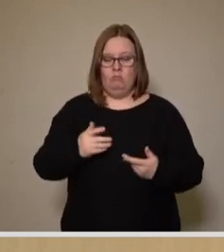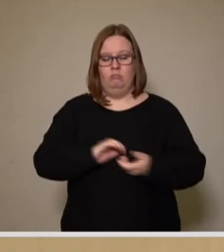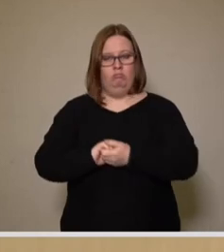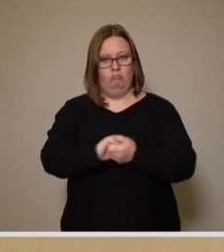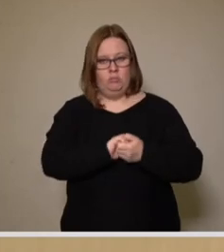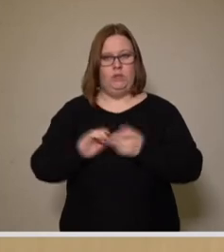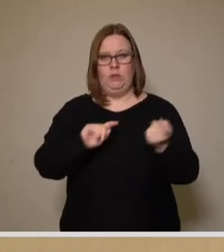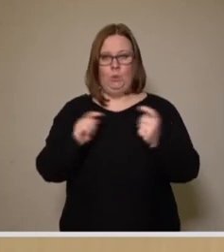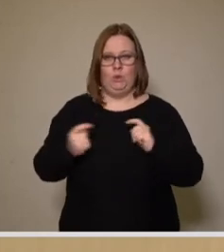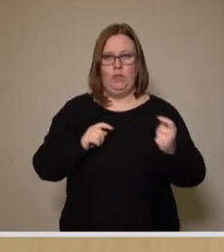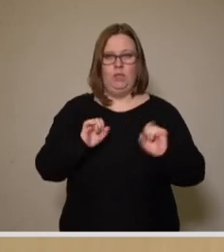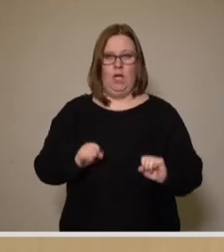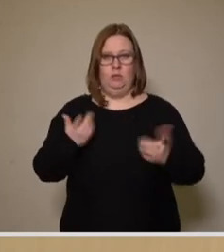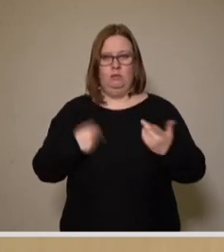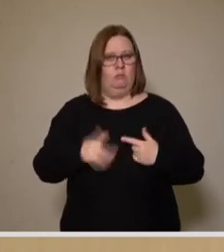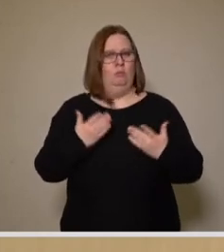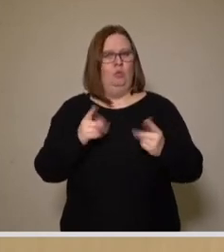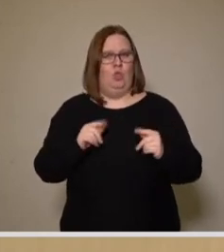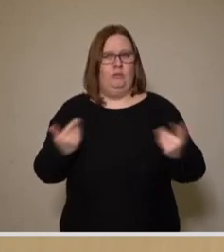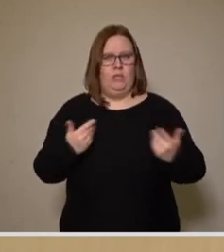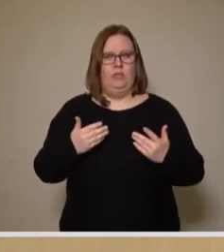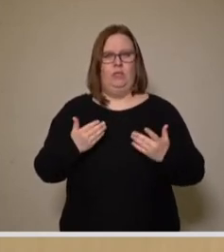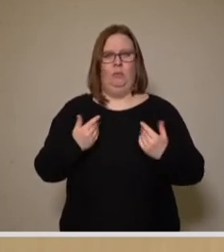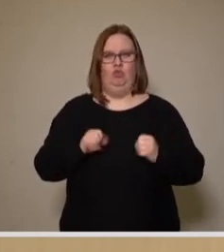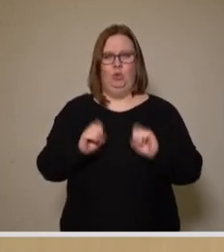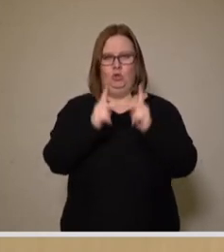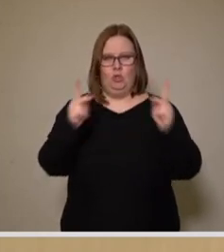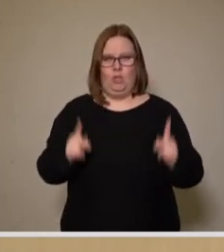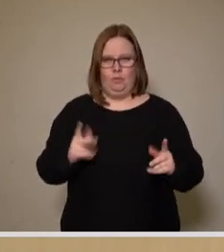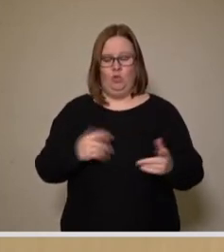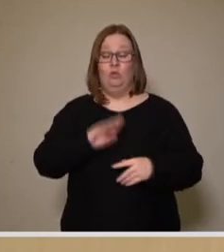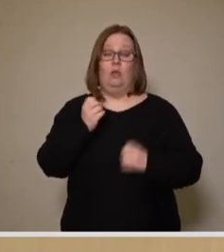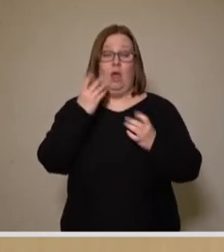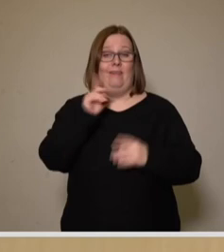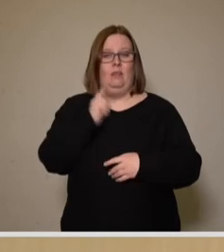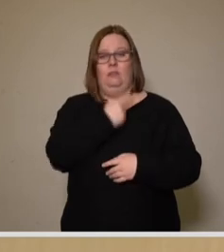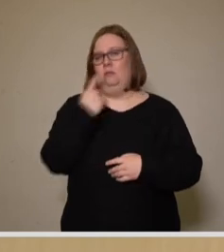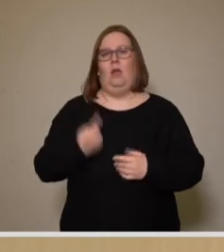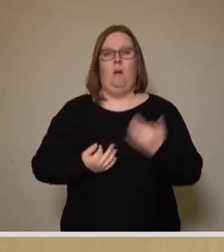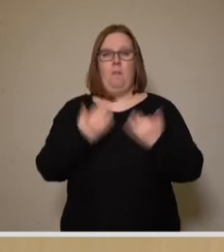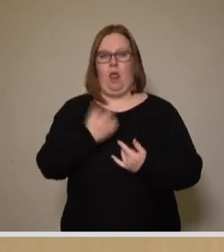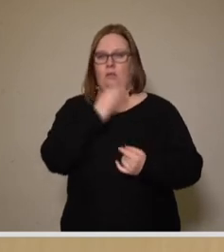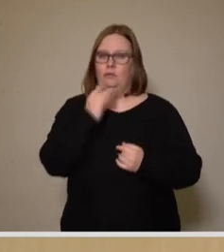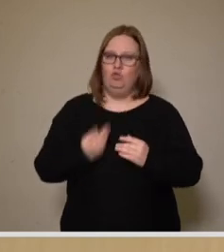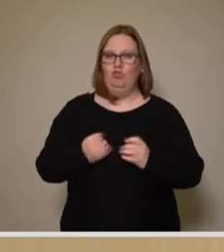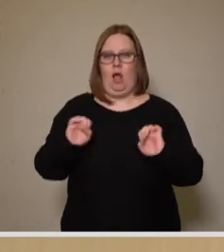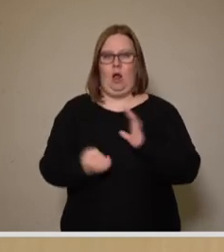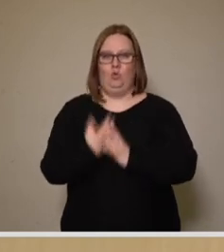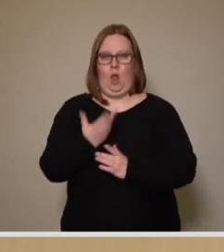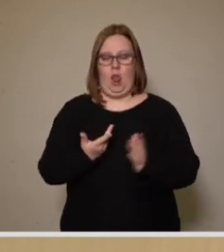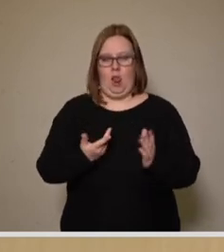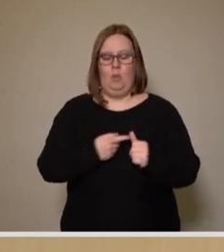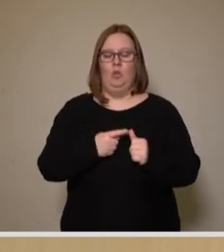diskutieren können, was das bedeutet. Und natürlich wollen wir die Bilanz jährlich aktualisieren. Es gibt ja schon die